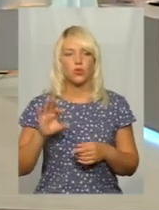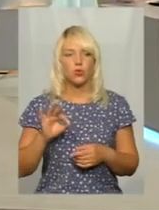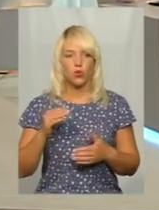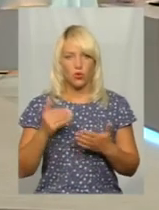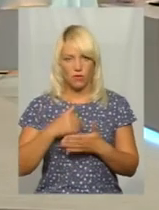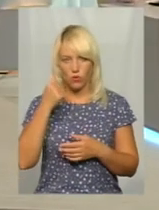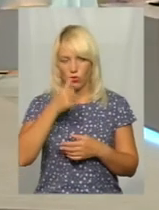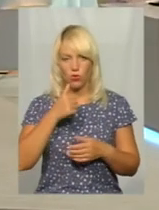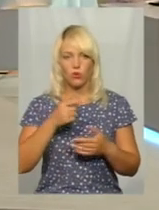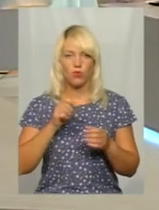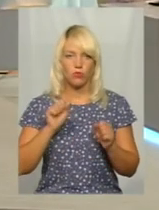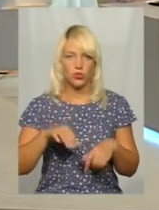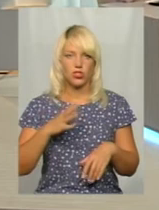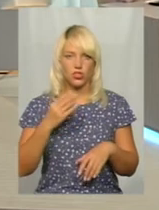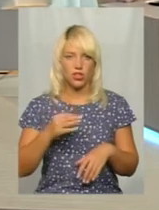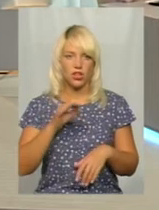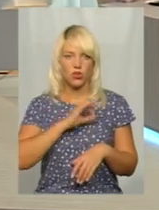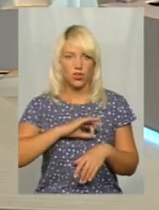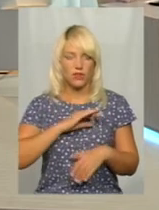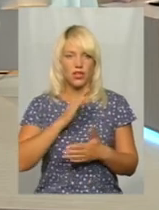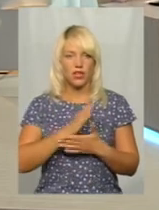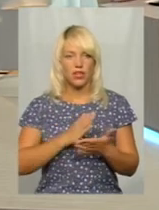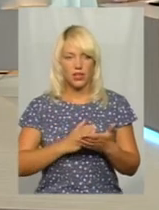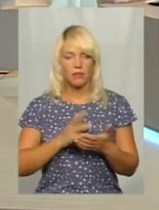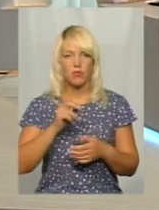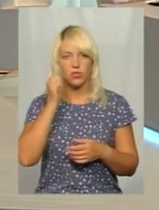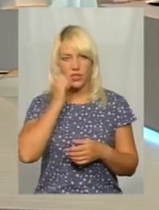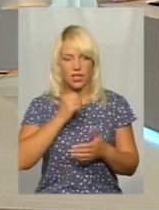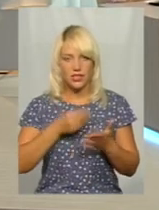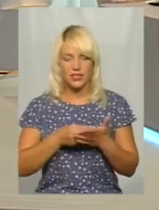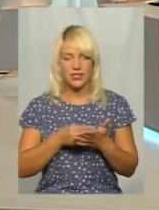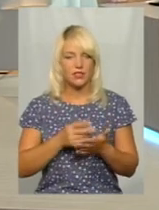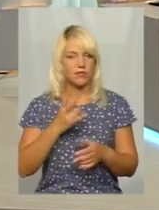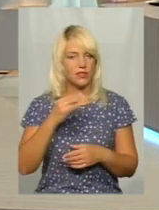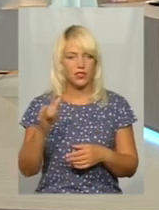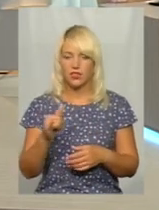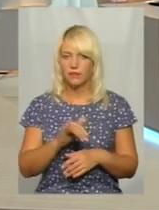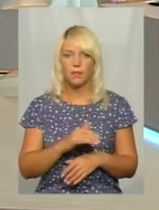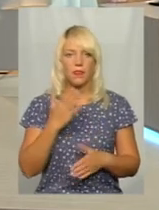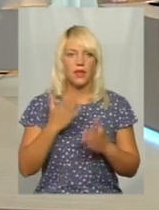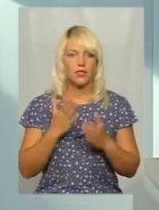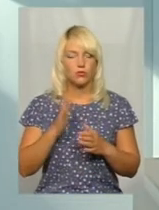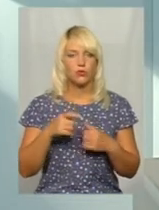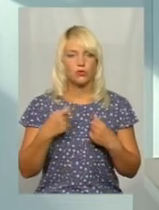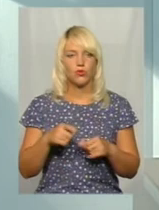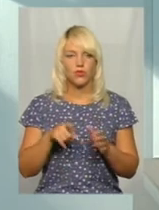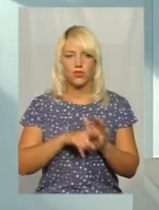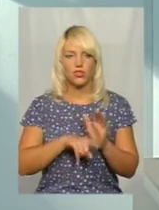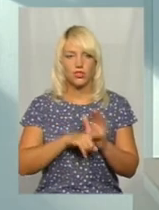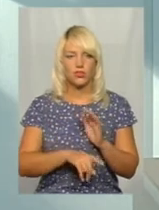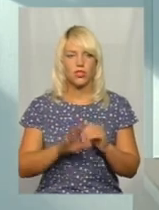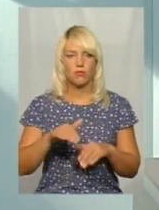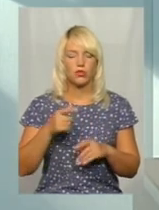скоріш за все, ми можемо ще користуватися хлібом по такій сній якій? Ні, на жаль, ні. Діло в тому, що якщо вони будуть продавати дешевше, вони